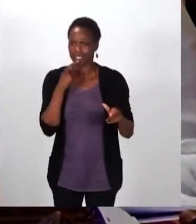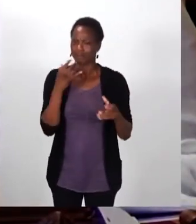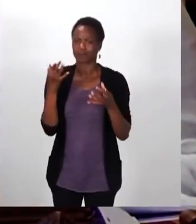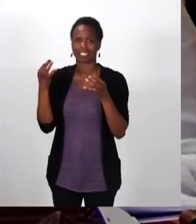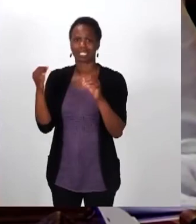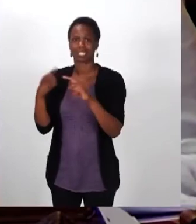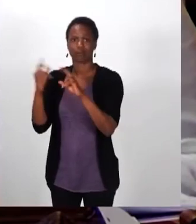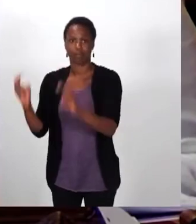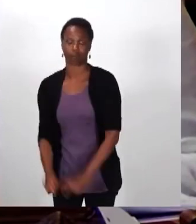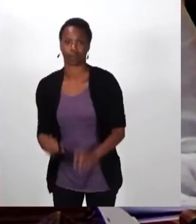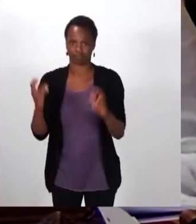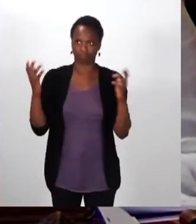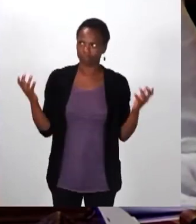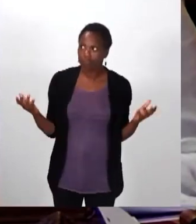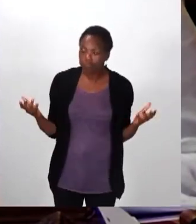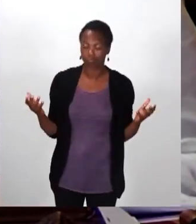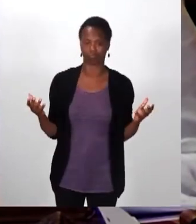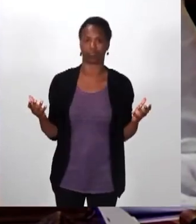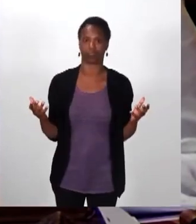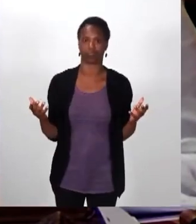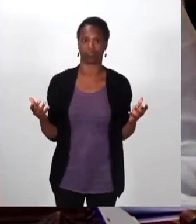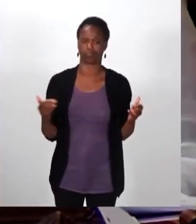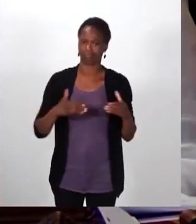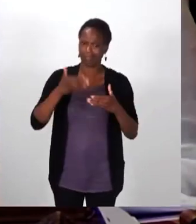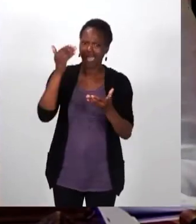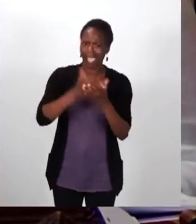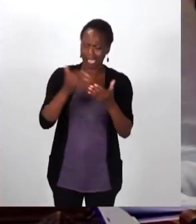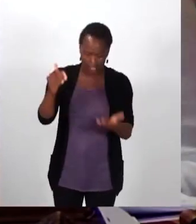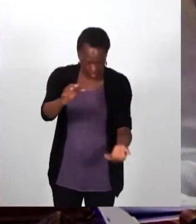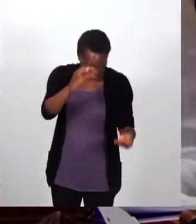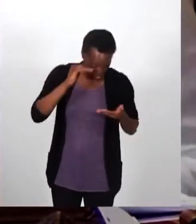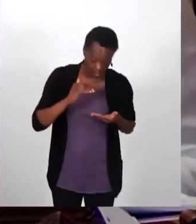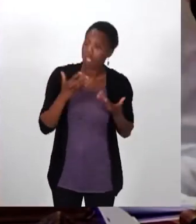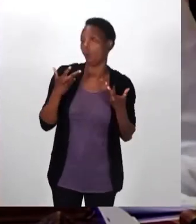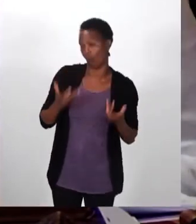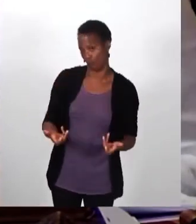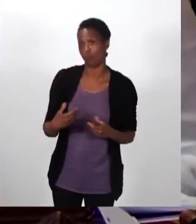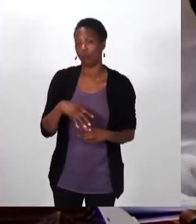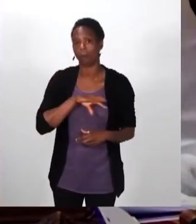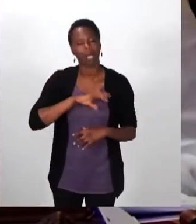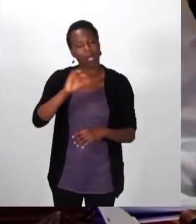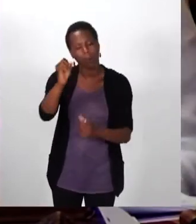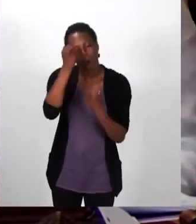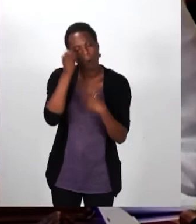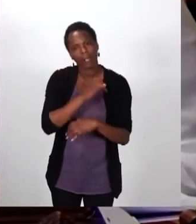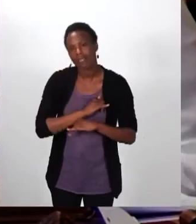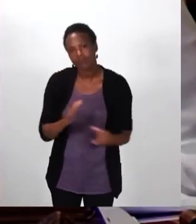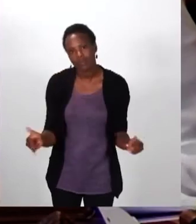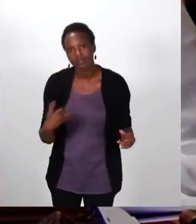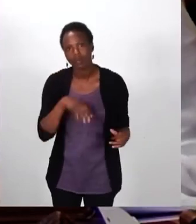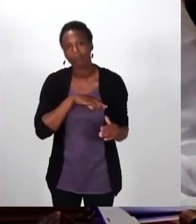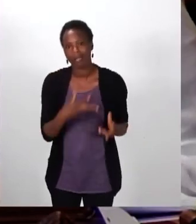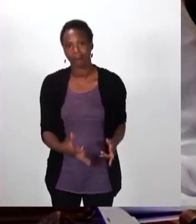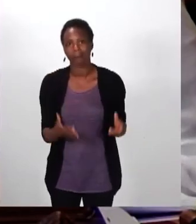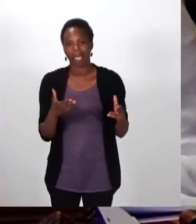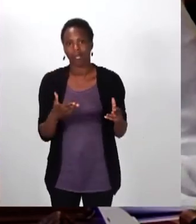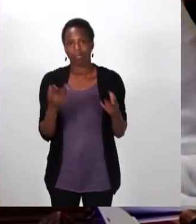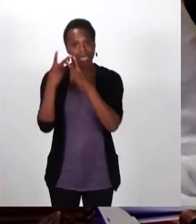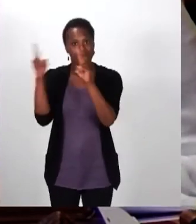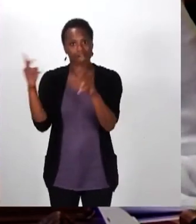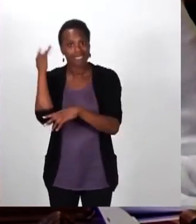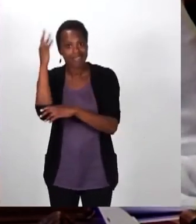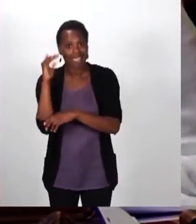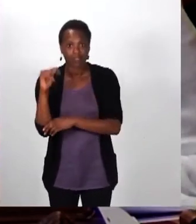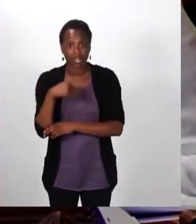10 fois moins. Je veux voir tous ces arrêtés parce que je regrette profondément que dans une période où nous avions des inquiétudes dans la ville, où il y avait des